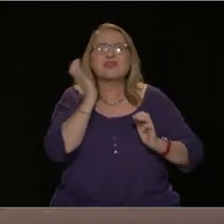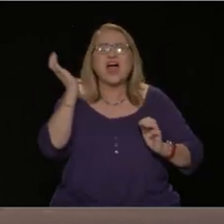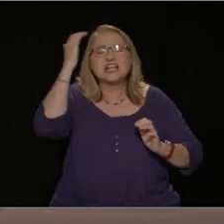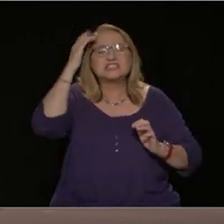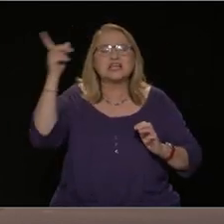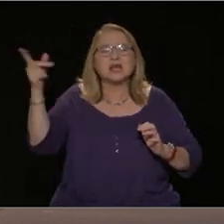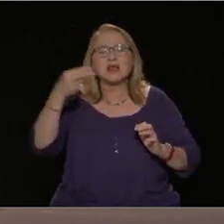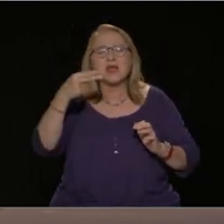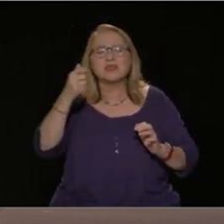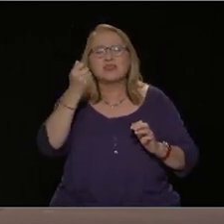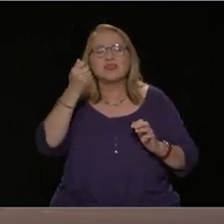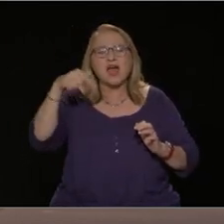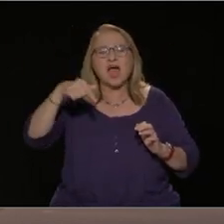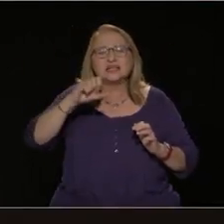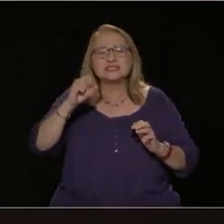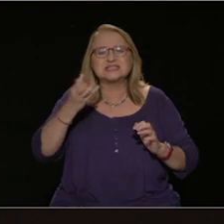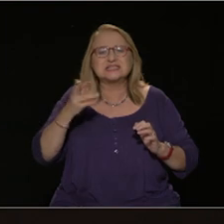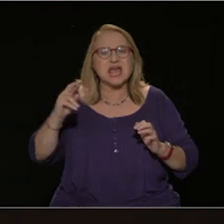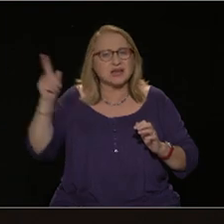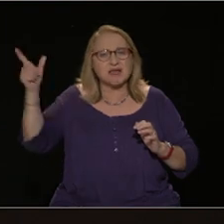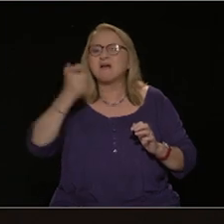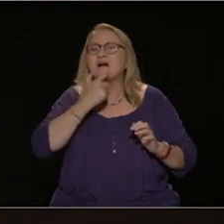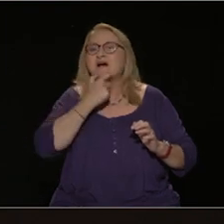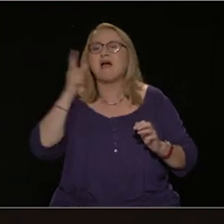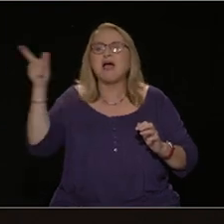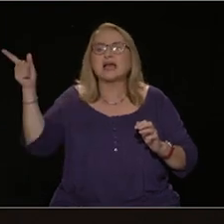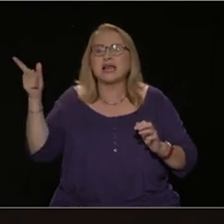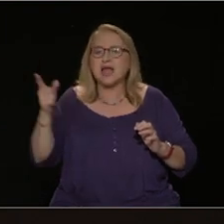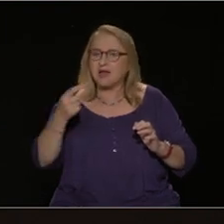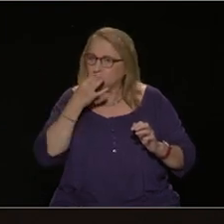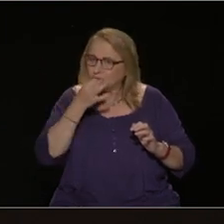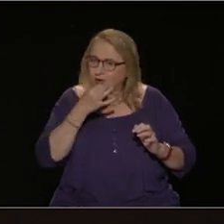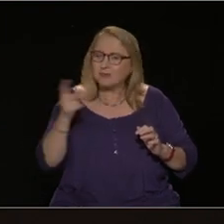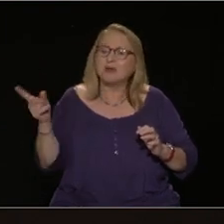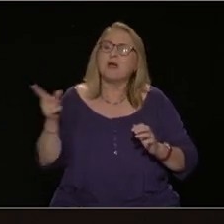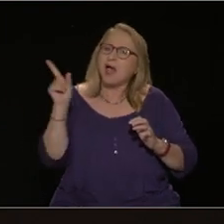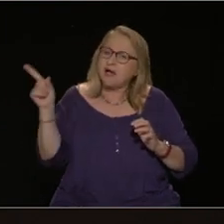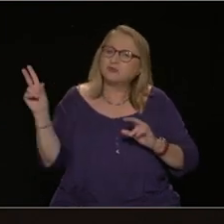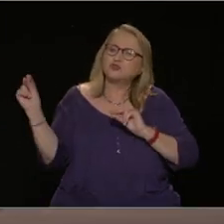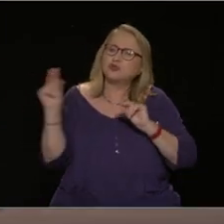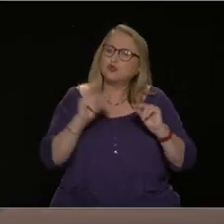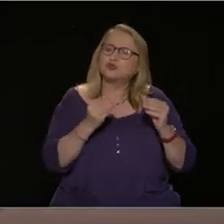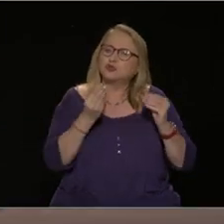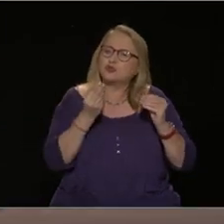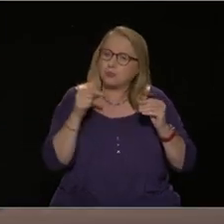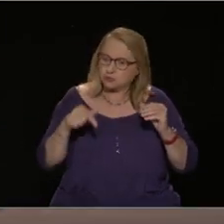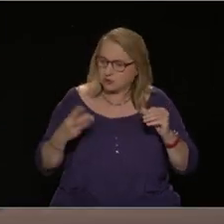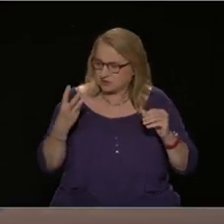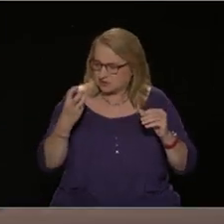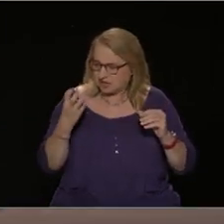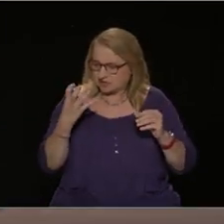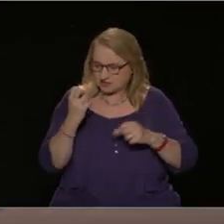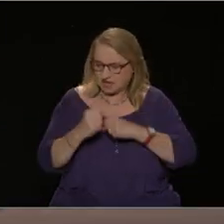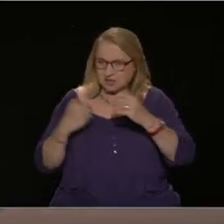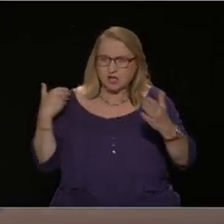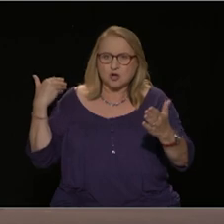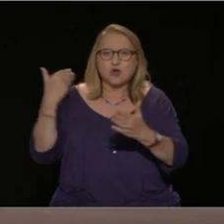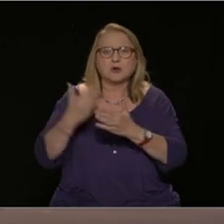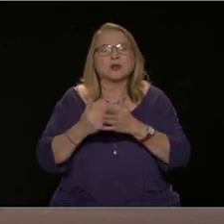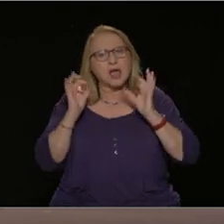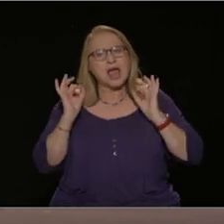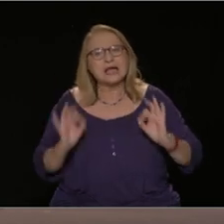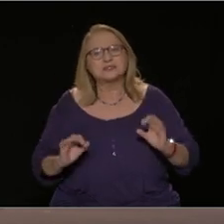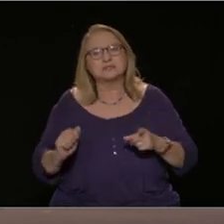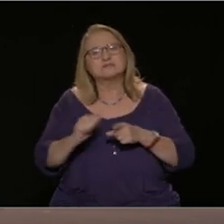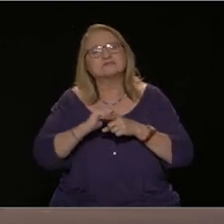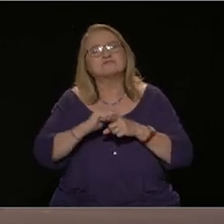και 30-40 χρόνια το κάνουν όλο και πιο απόλυτο. Γιατί σήμερα κανείς δεν πιστεύει, και από τους